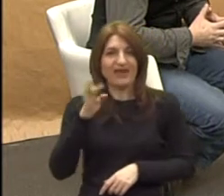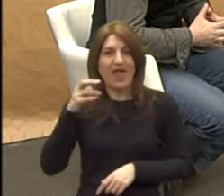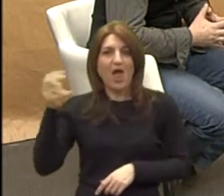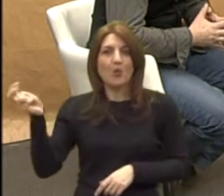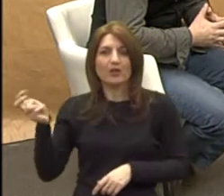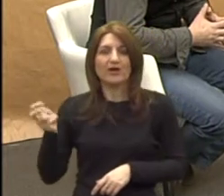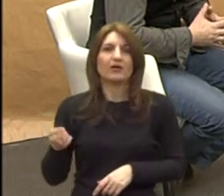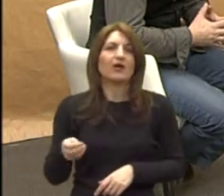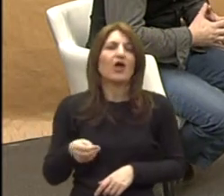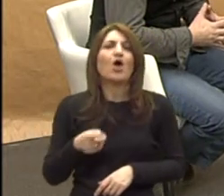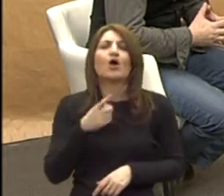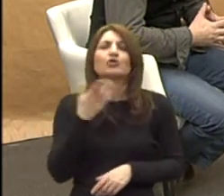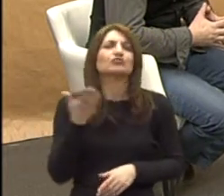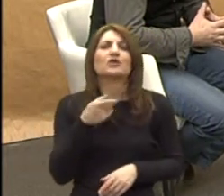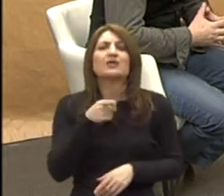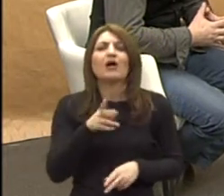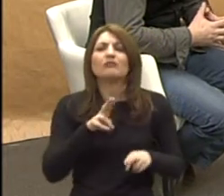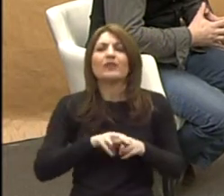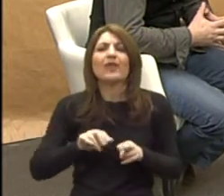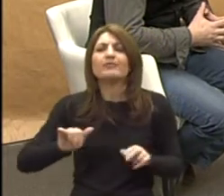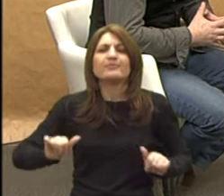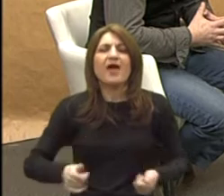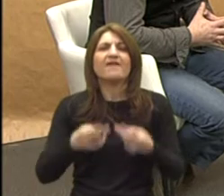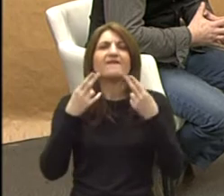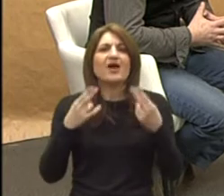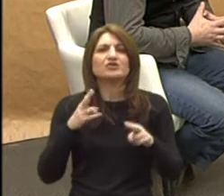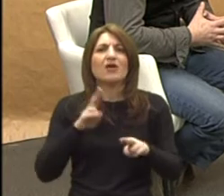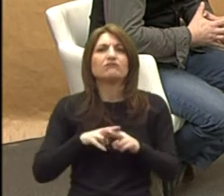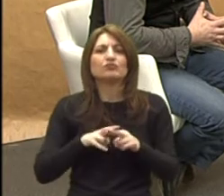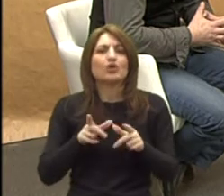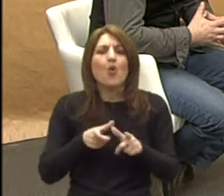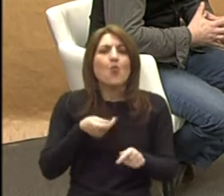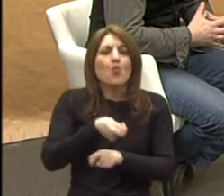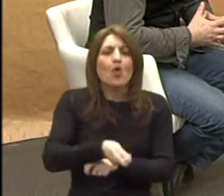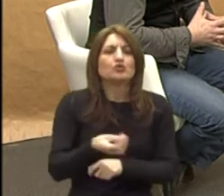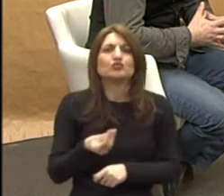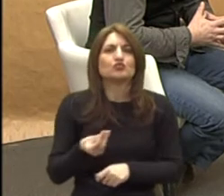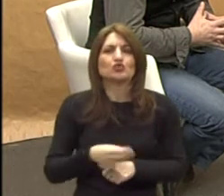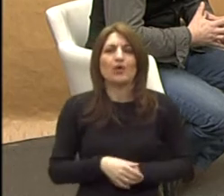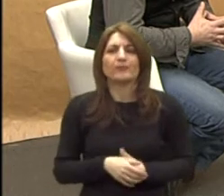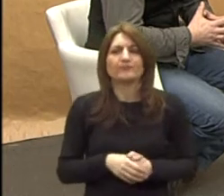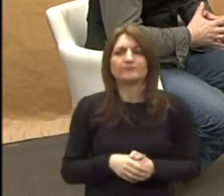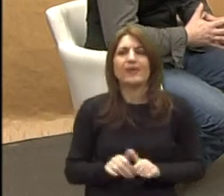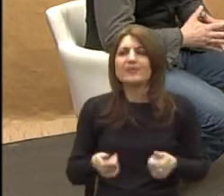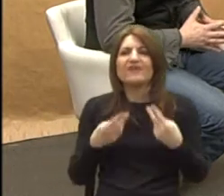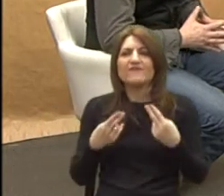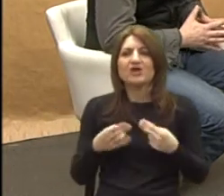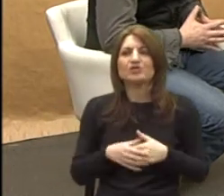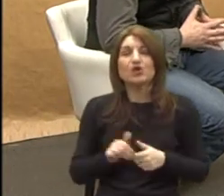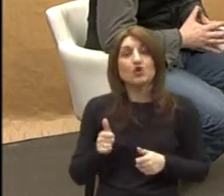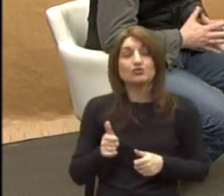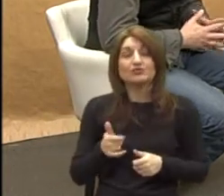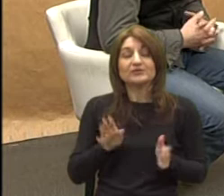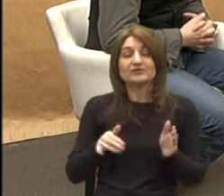rezite ko će od vas reći. Čemu će se to najvažnije biti uloženo? U što? Evo, najvažnije. Brzo, jer imam još